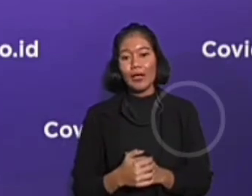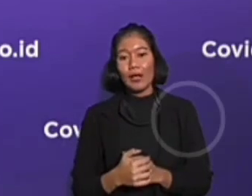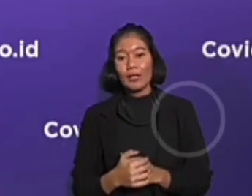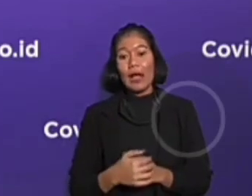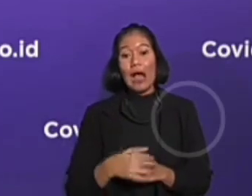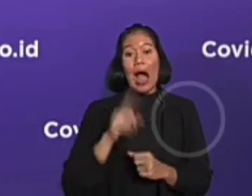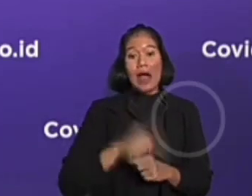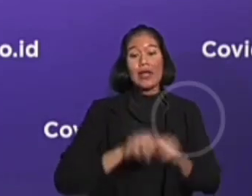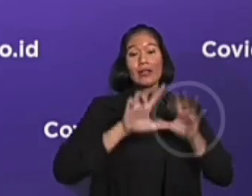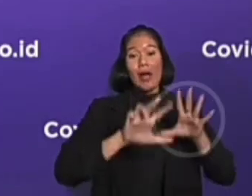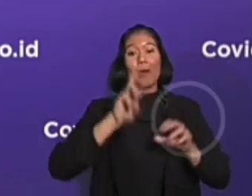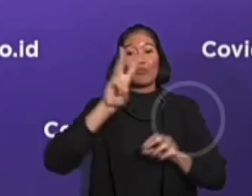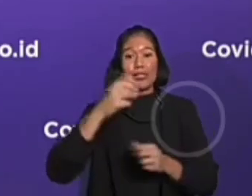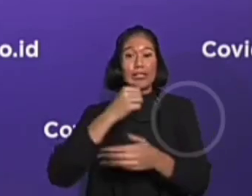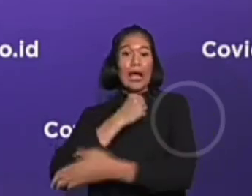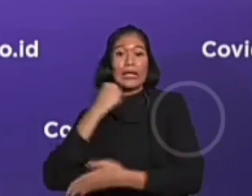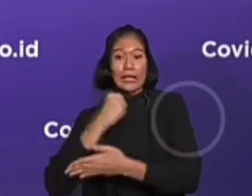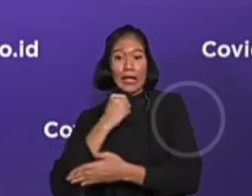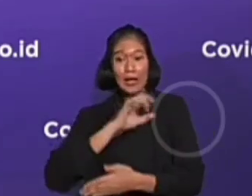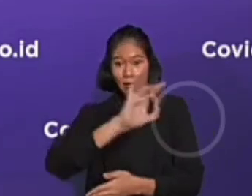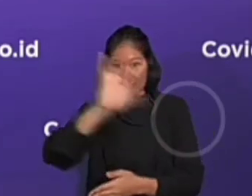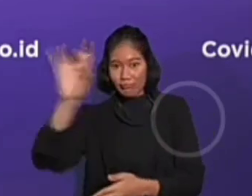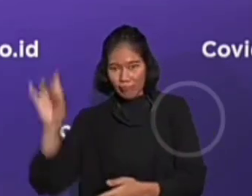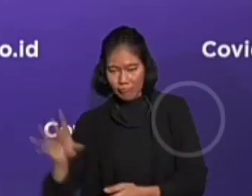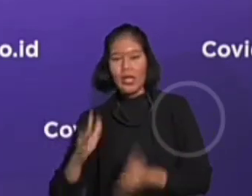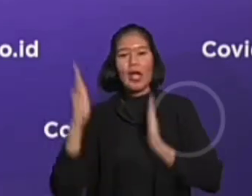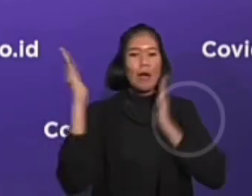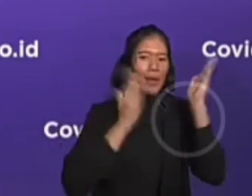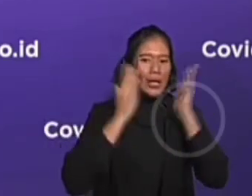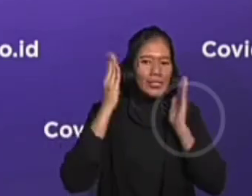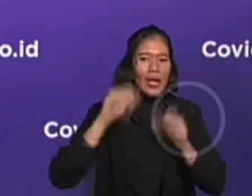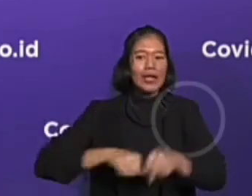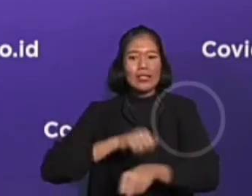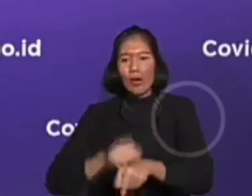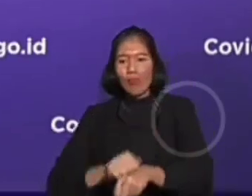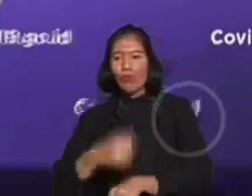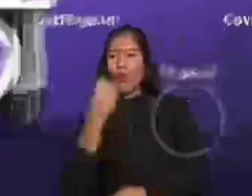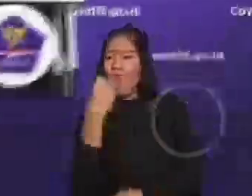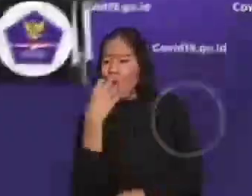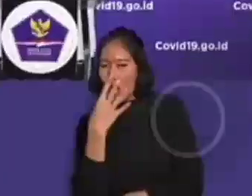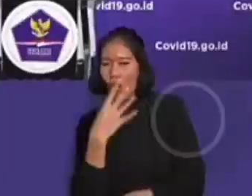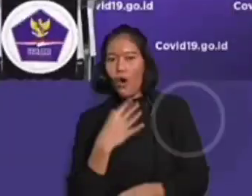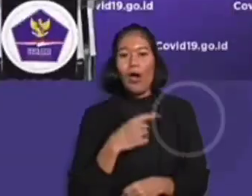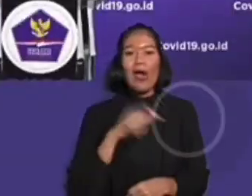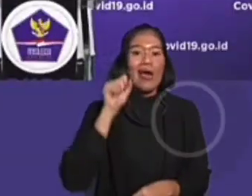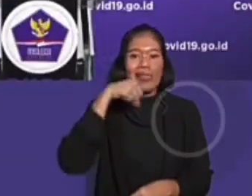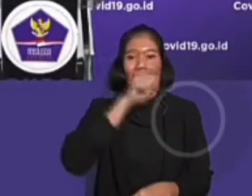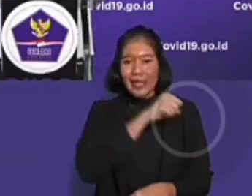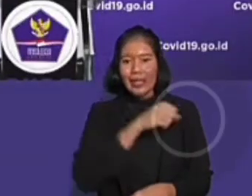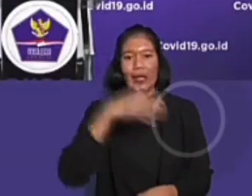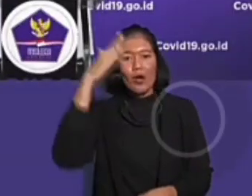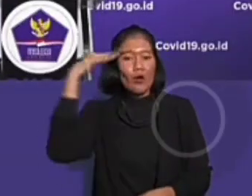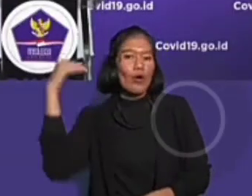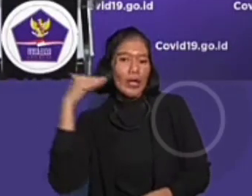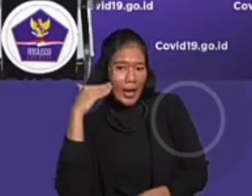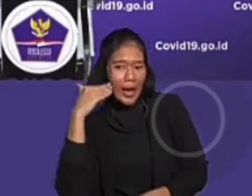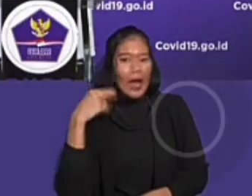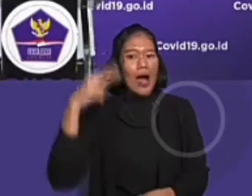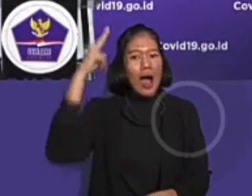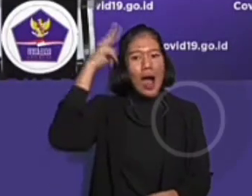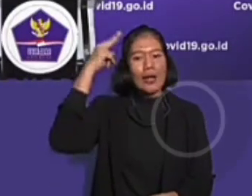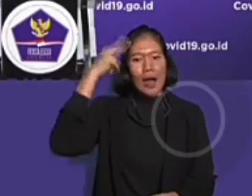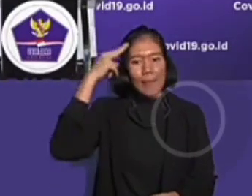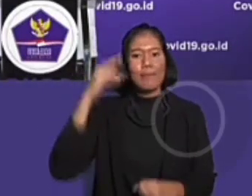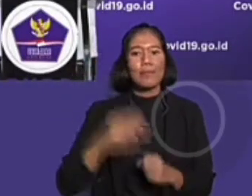penempatan, yaitu Malaysia, Singapura, Hongkong, Taiwan, Korea Selatan, Arab Saudi, Brunei